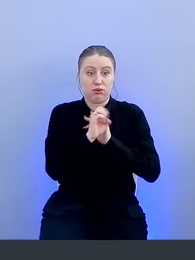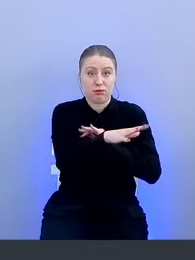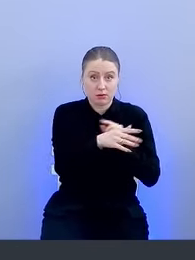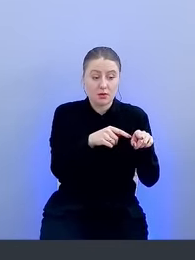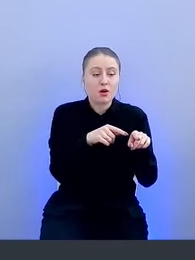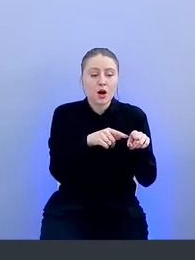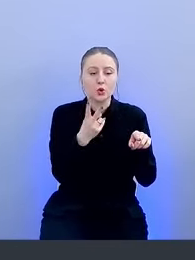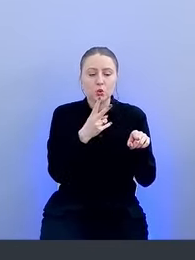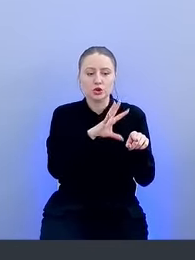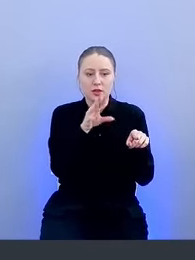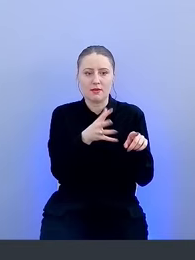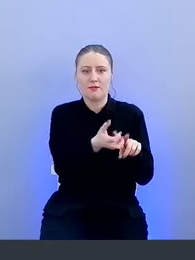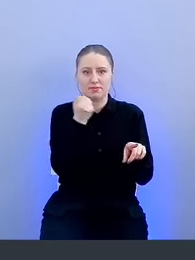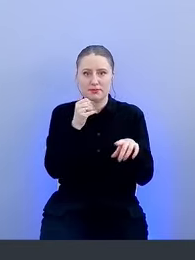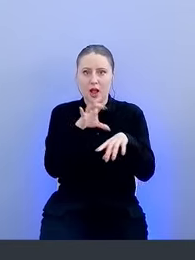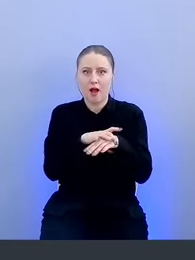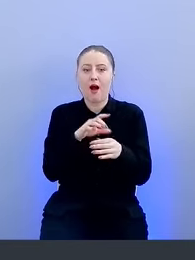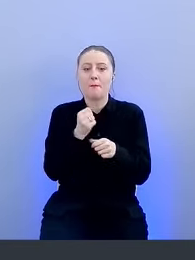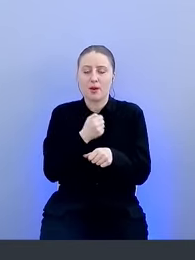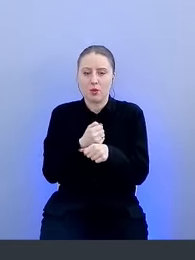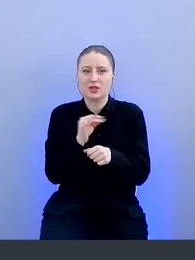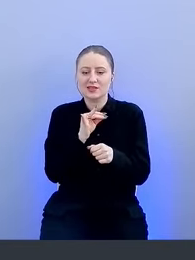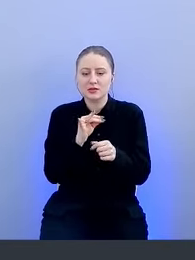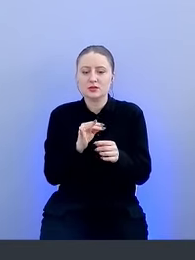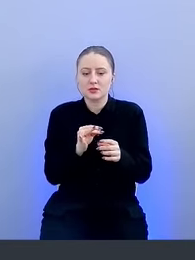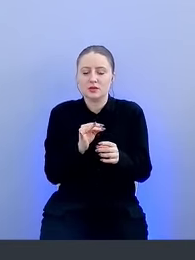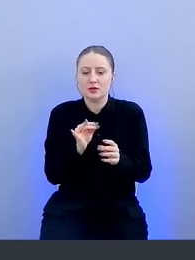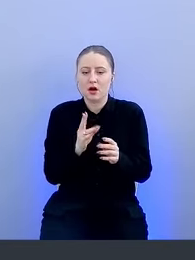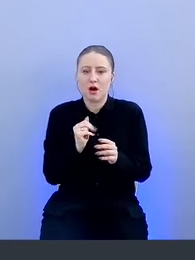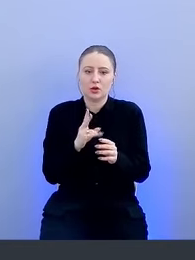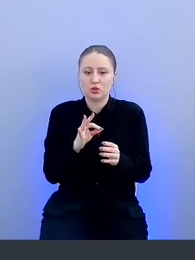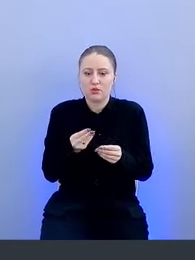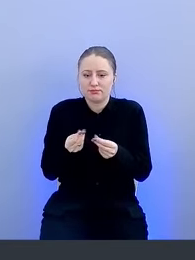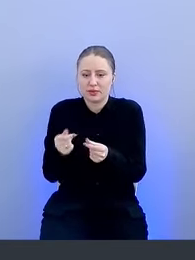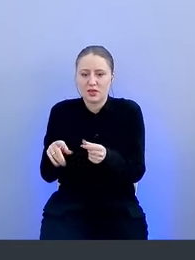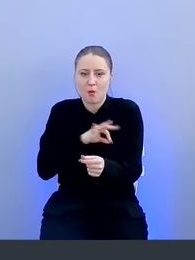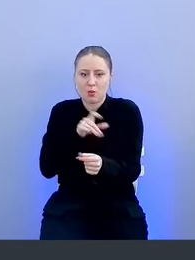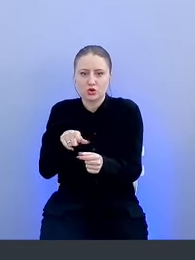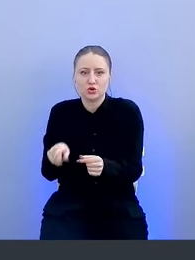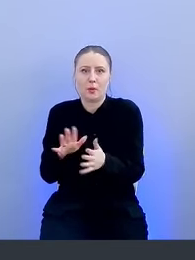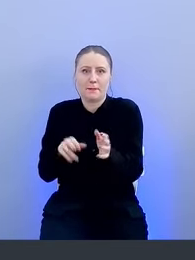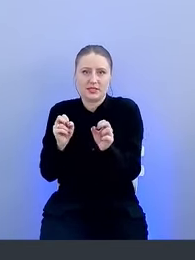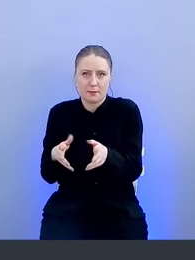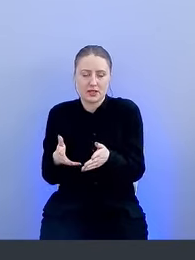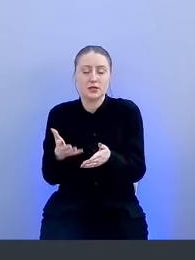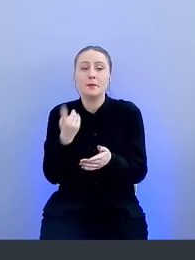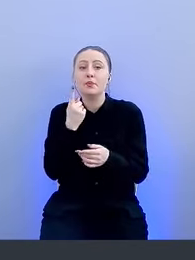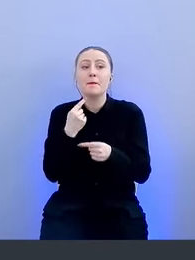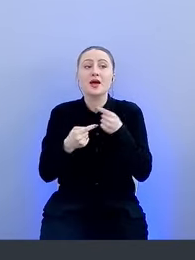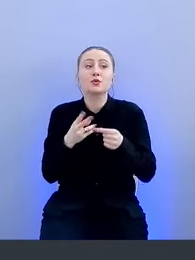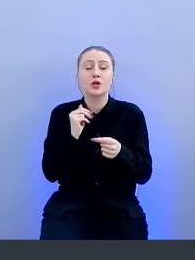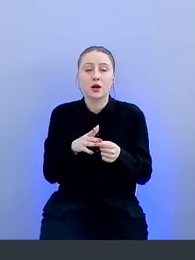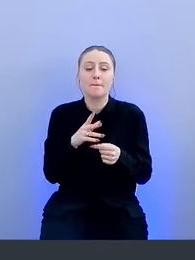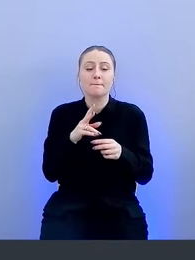обработать, а затем все это отразить на пользователе, чтобы его обезопасить. Первый процесс выглядел следующим образом. Аналитик